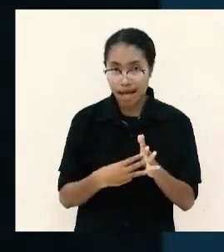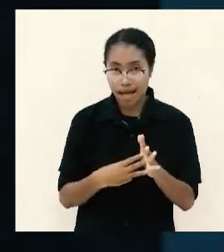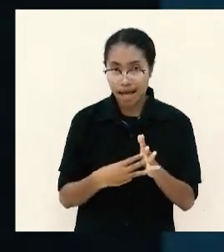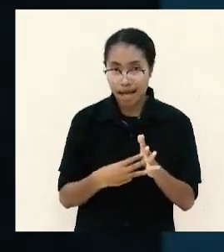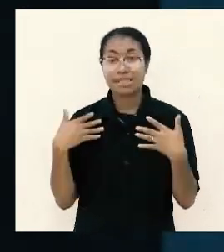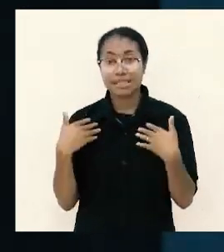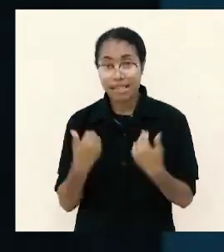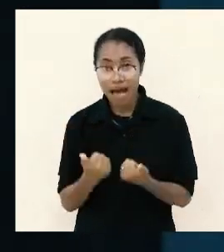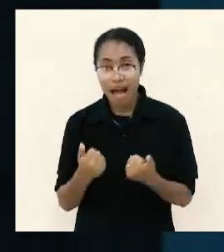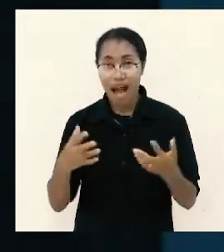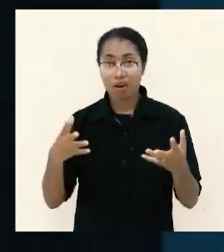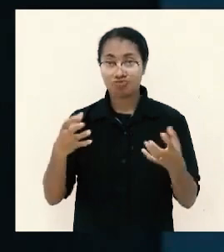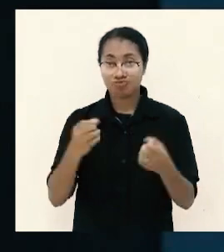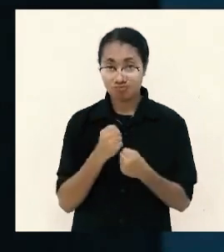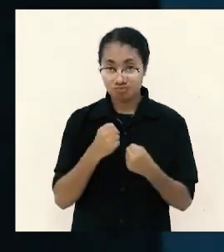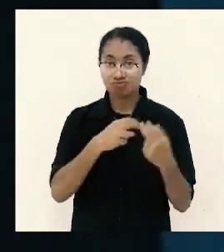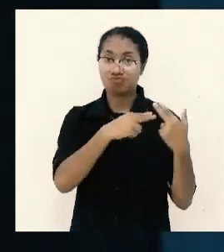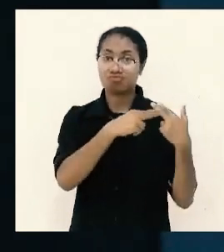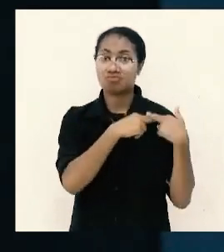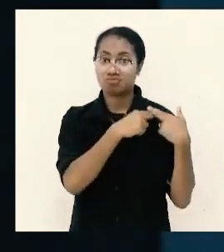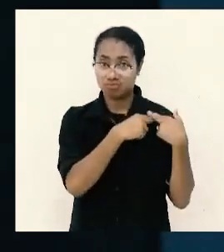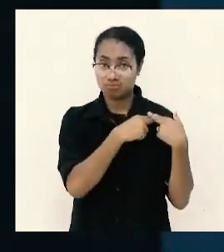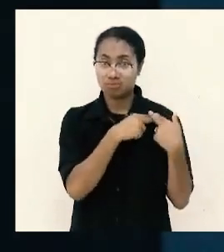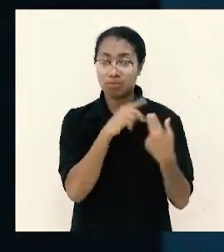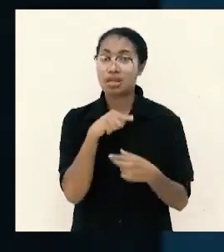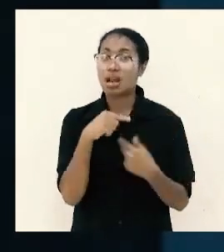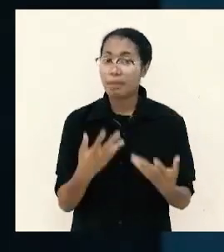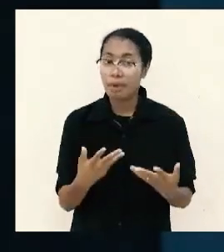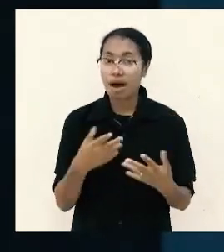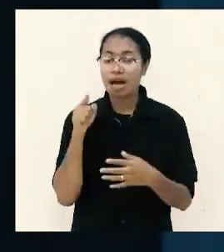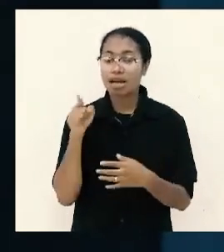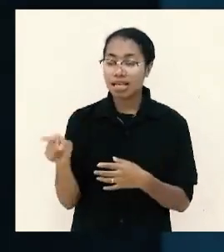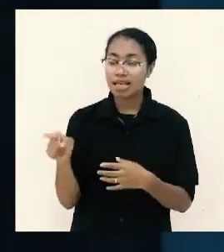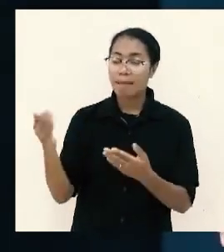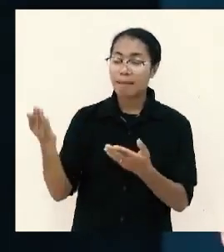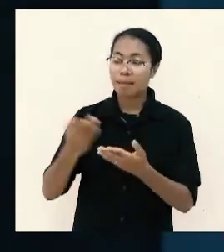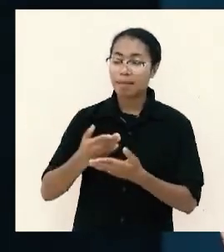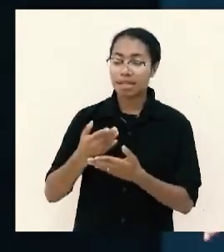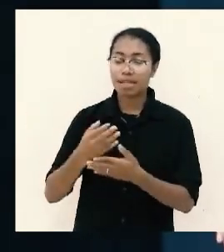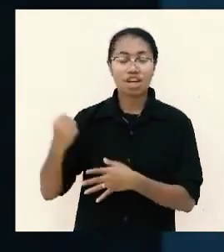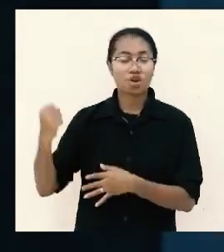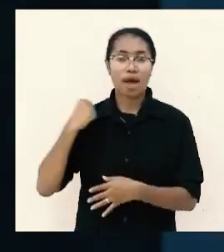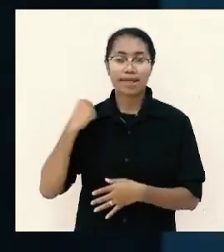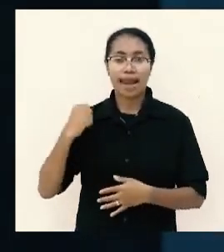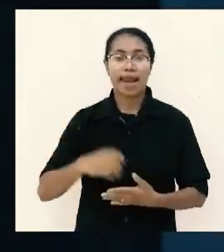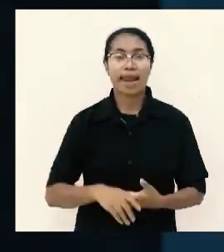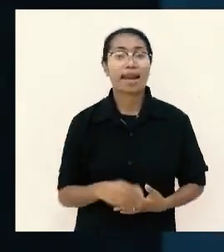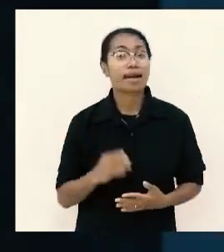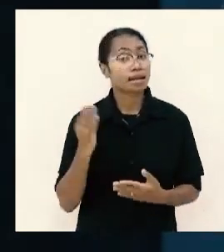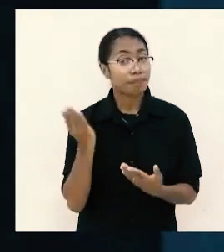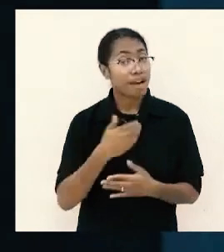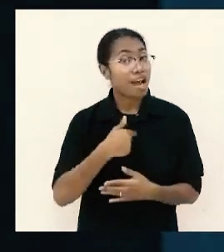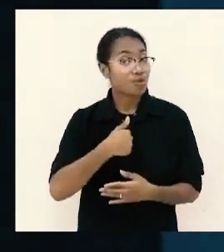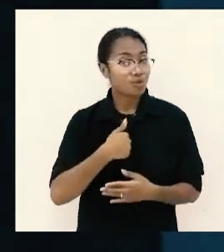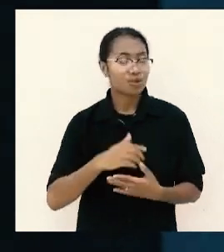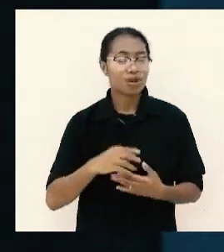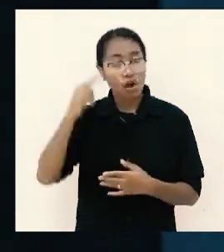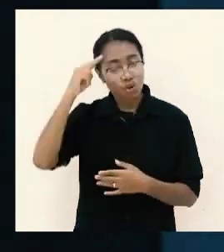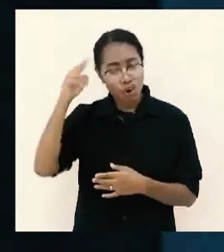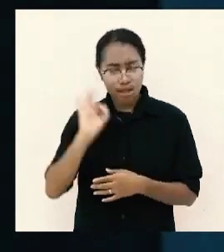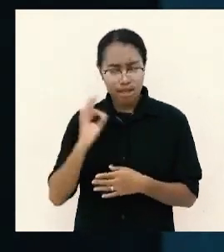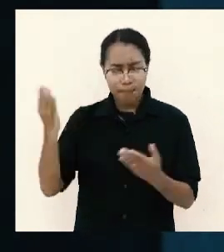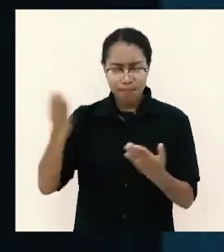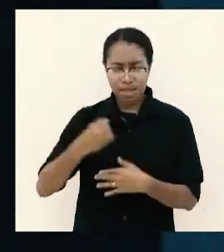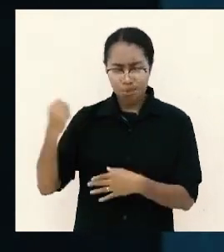tanggung saya bisa tanggung kenapa karena dia memberi kekuatan kepadaku kalau Tuhan tidak berikan